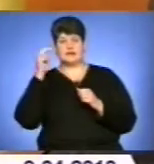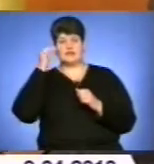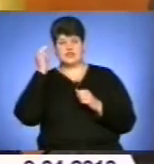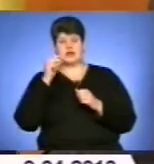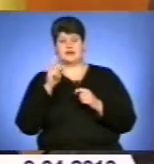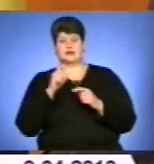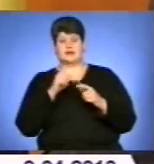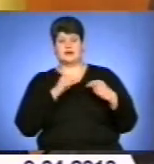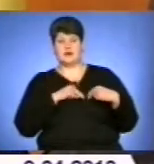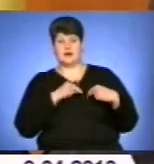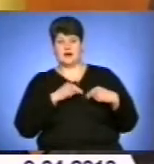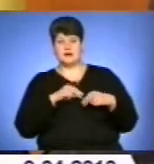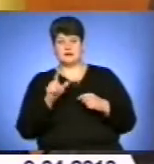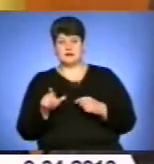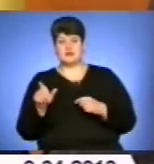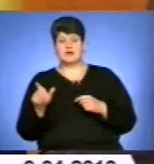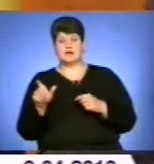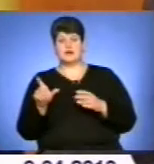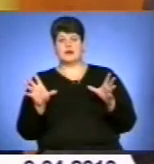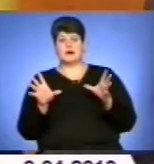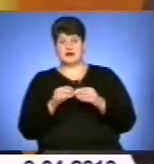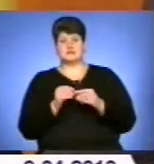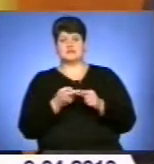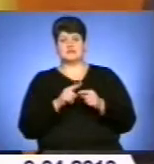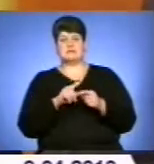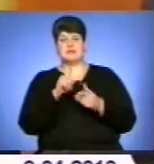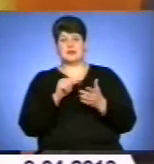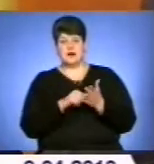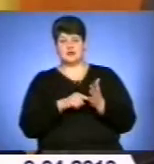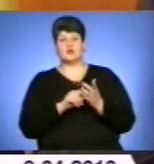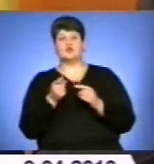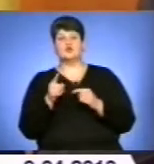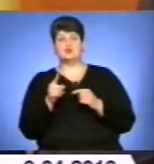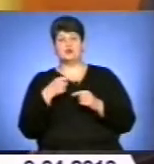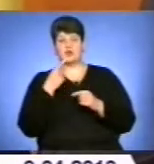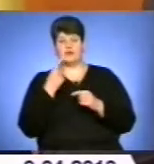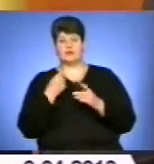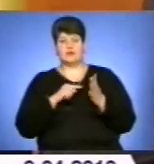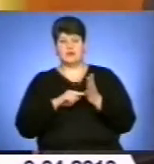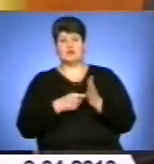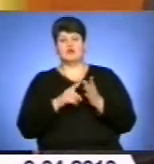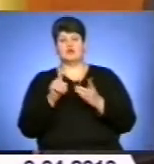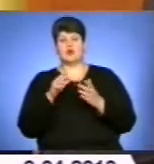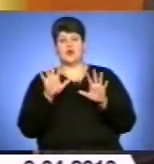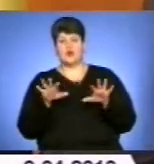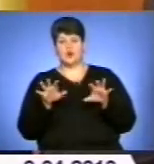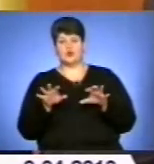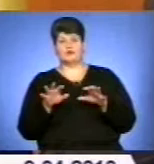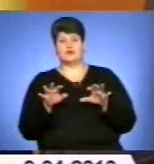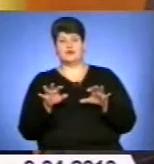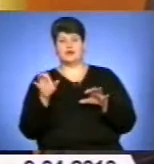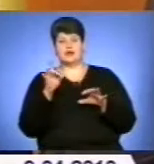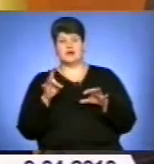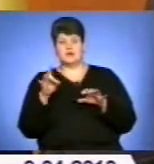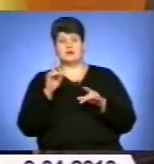разом. Тут, звичайно, це питання стосується, чому я наголосив, що голови Ради сьогодні повинні бути. Тому що